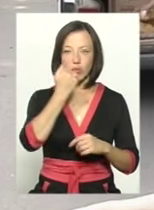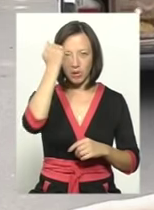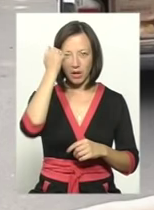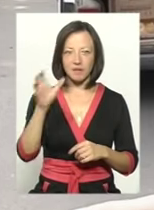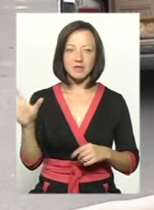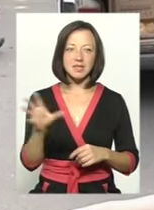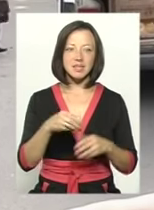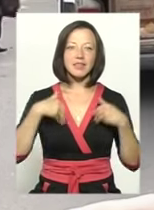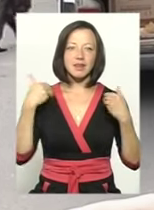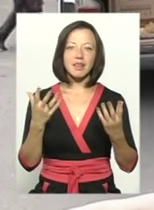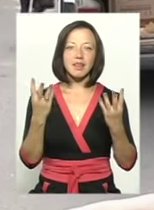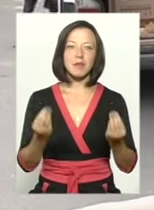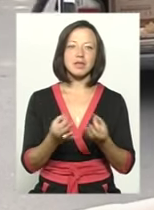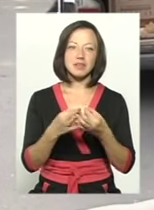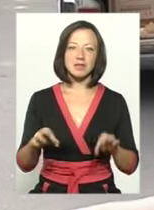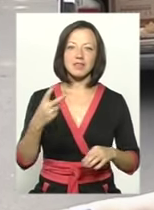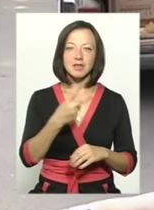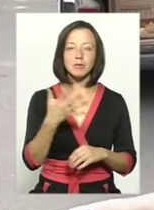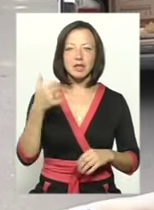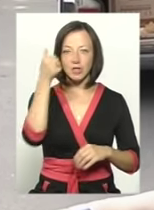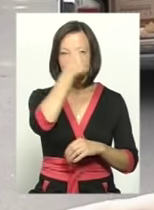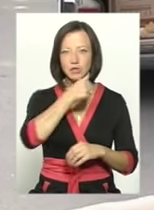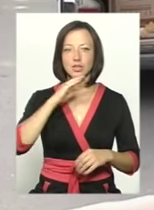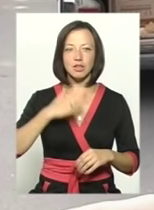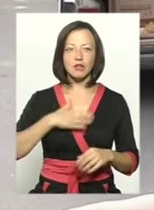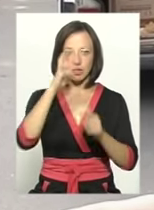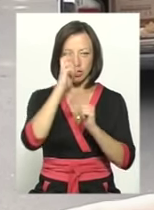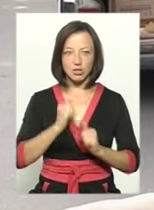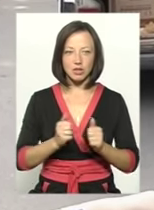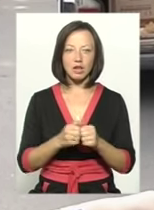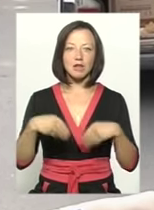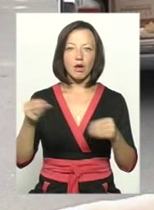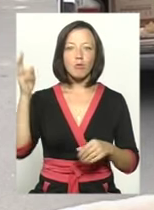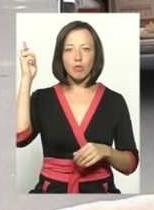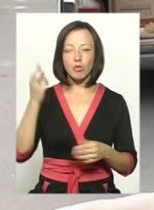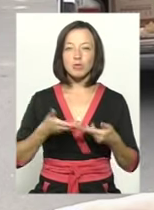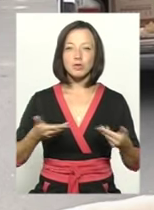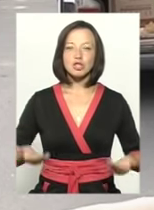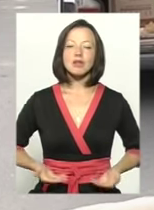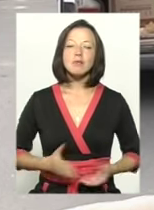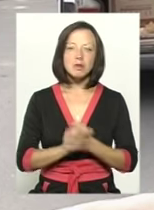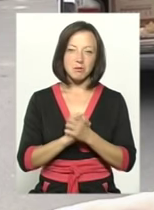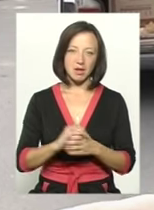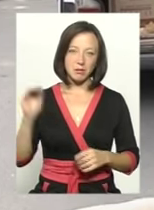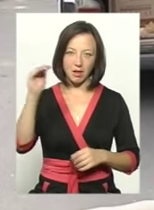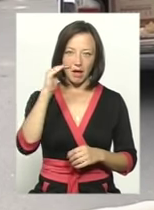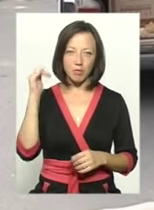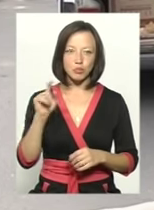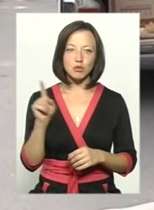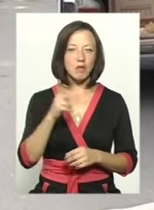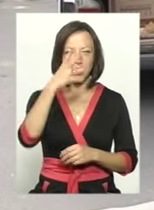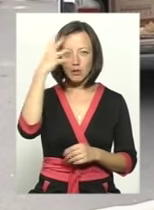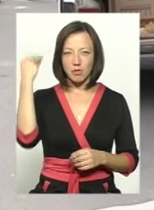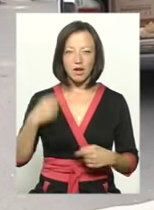з Днем Незалежності, 25-ти річчям нашої держави. Дай Бог, щоб ми жили під мирним небом, і щоб не